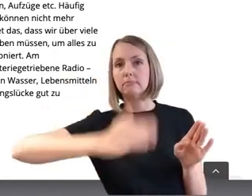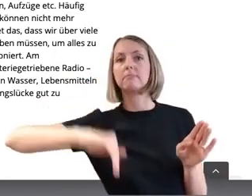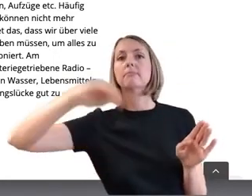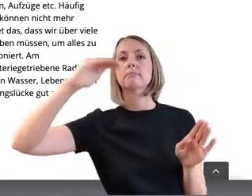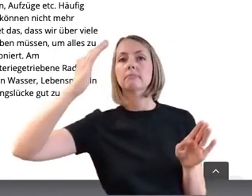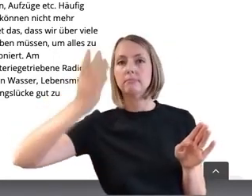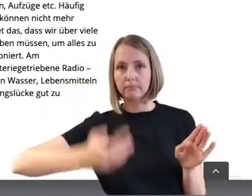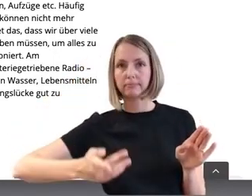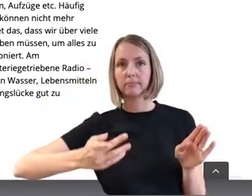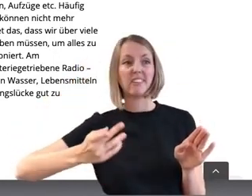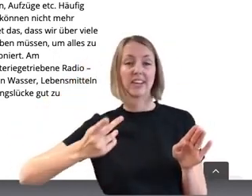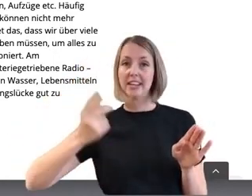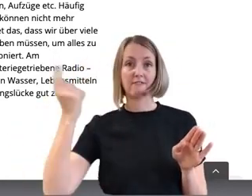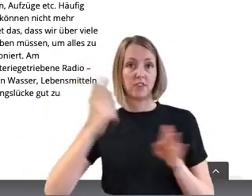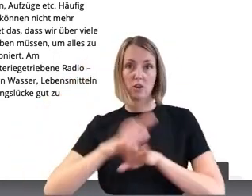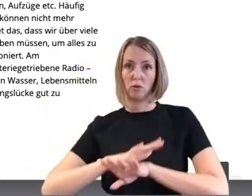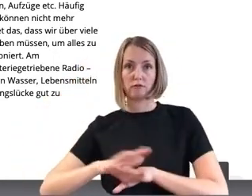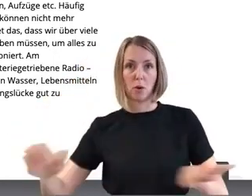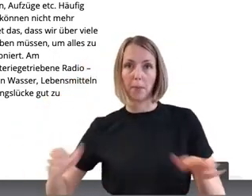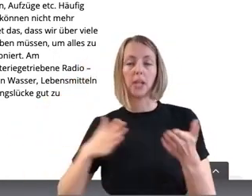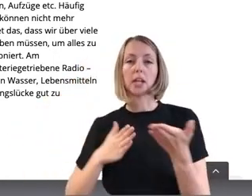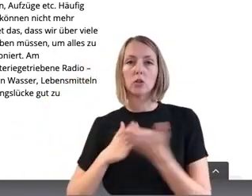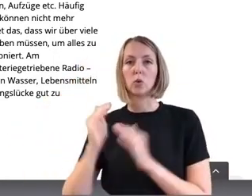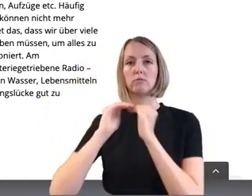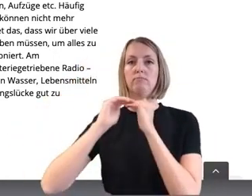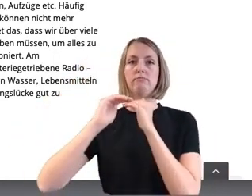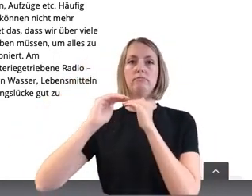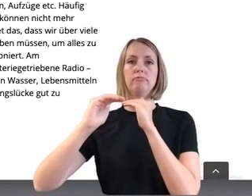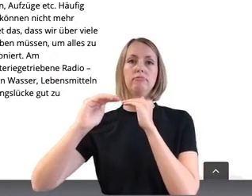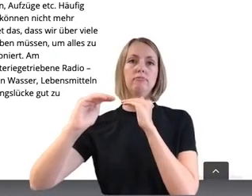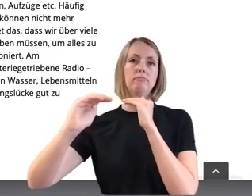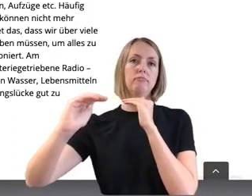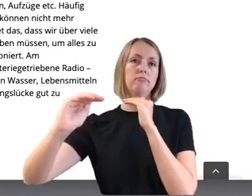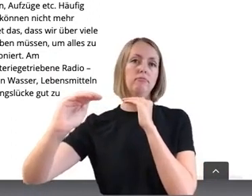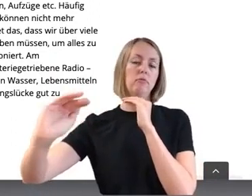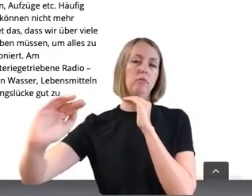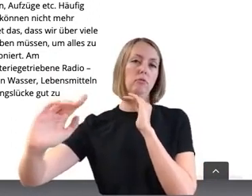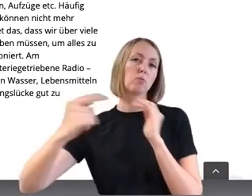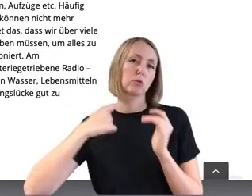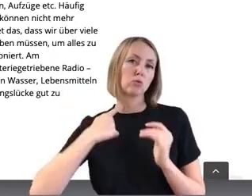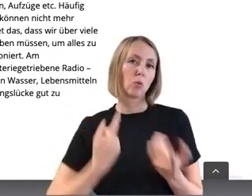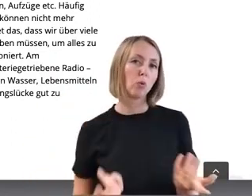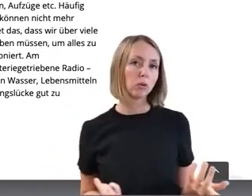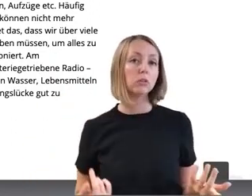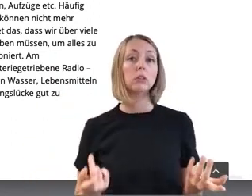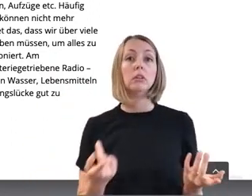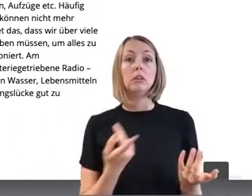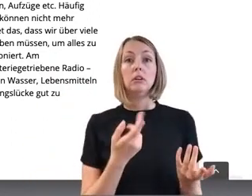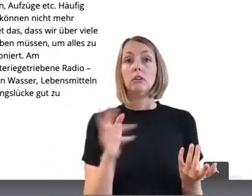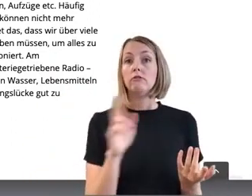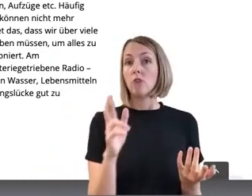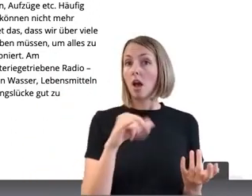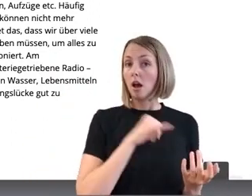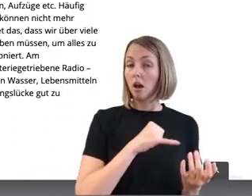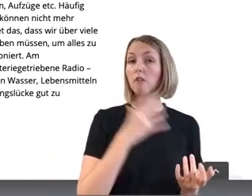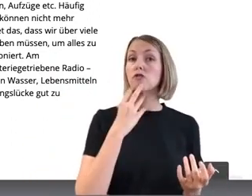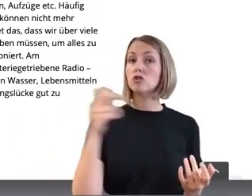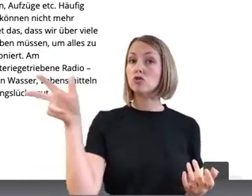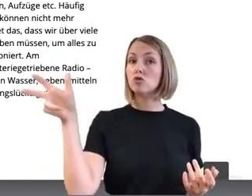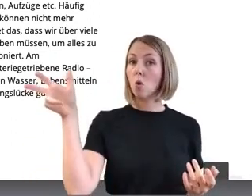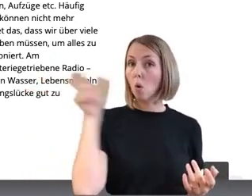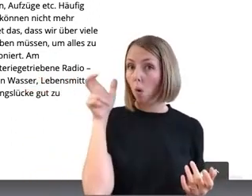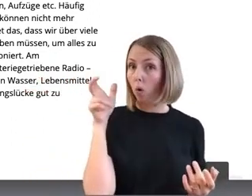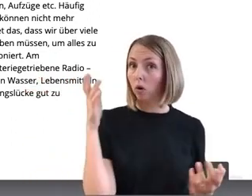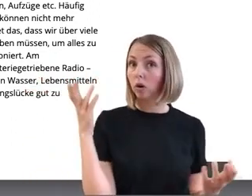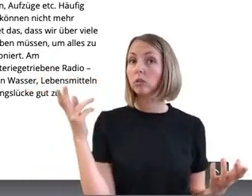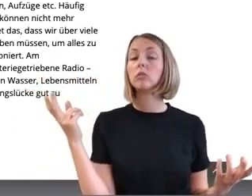Entwarnung ist dann eben quasi ein Dauerton. Und wer das vielleicht mal hören möchte oder eben auch,